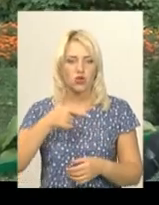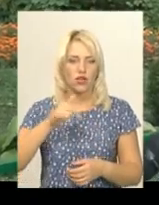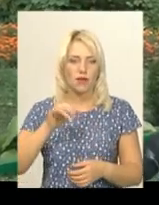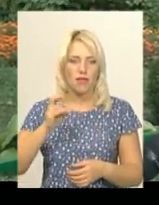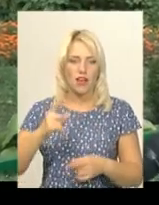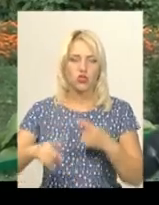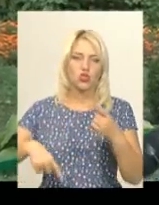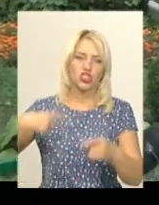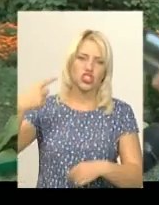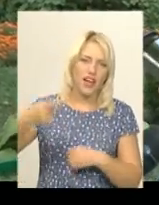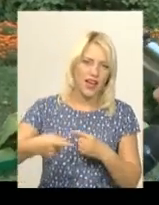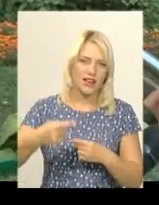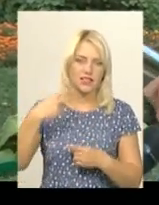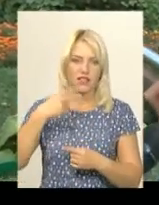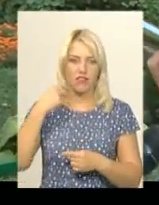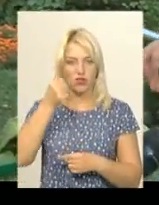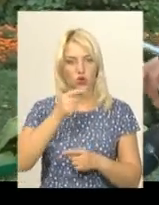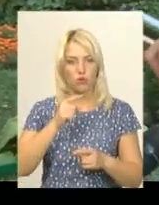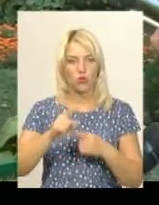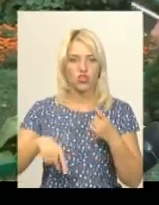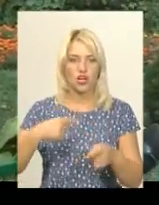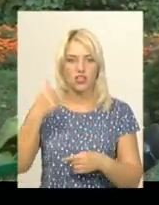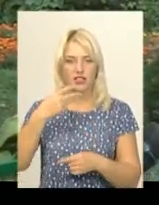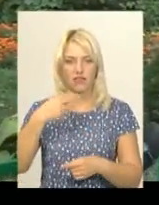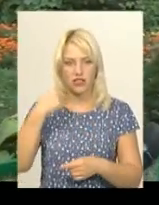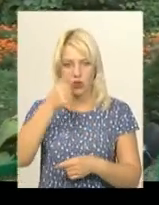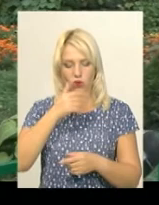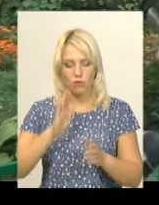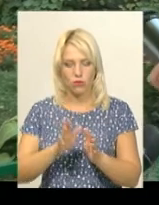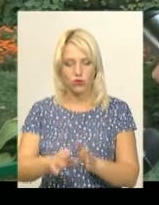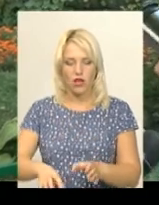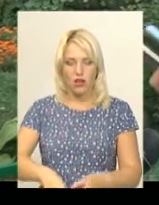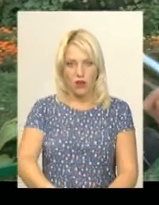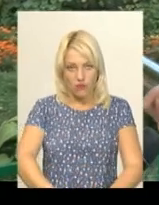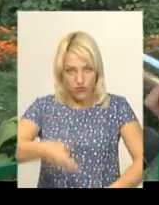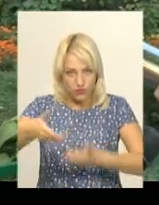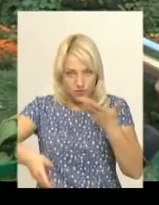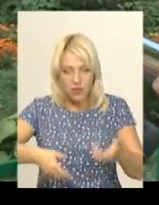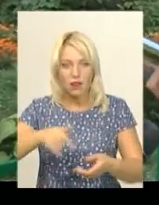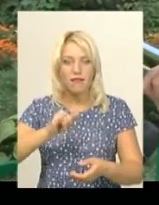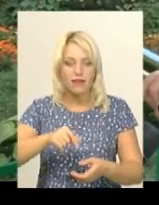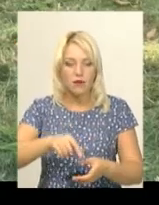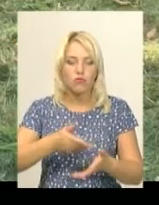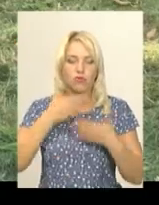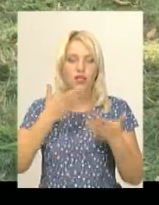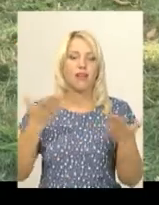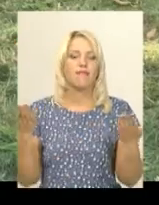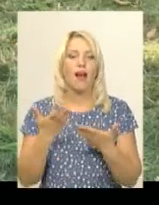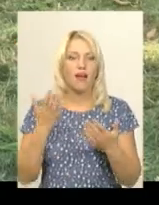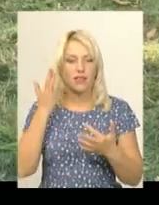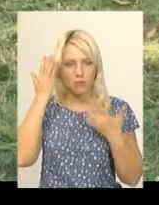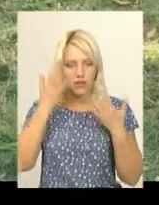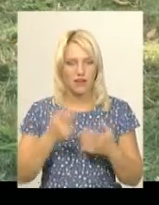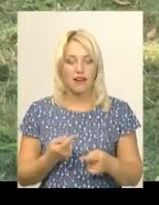20 років. Саме тому через 20 років цю капсулу розгорнуть і прочитають, які мрії. У День мрій